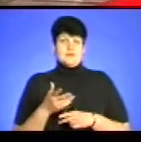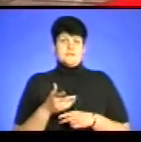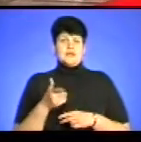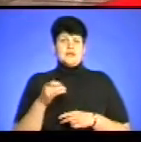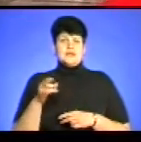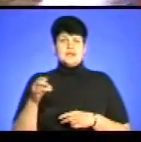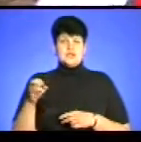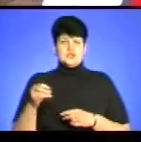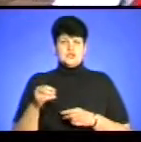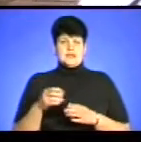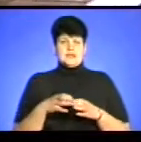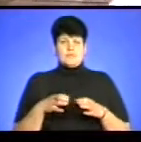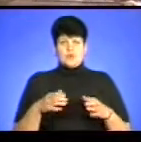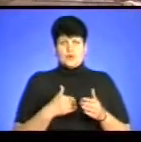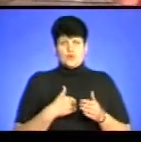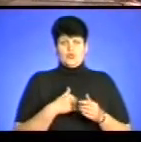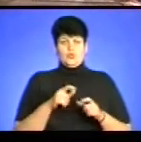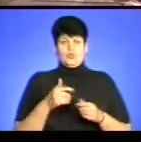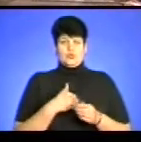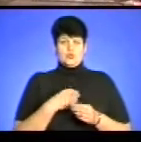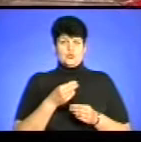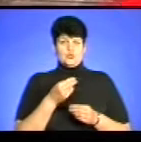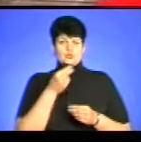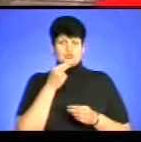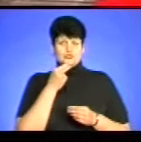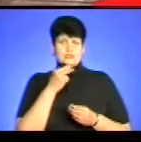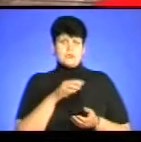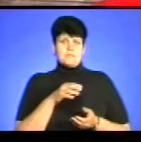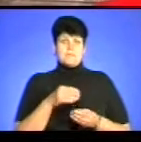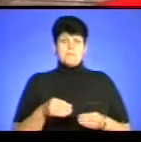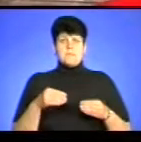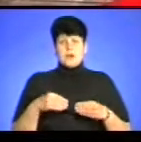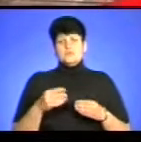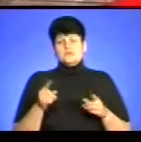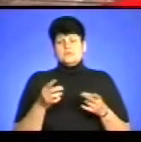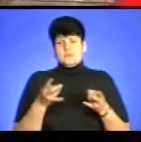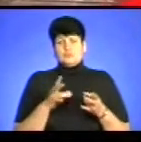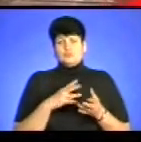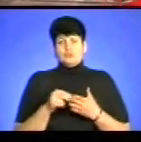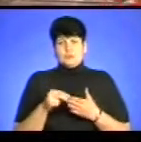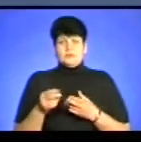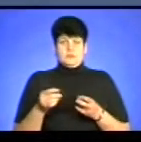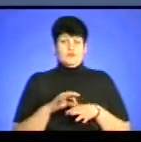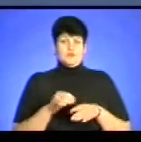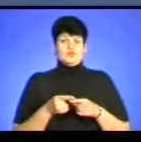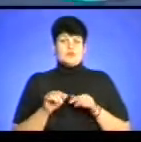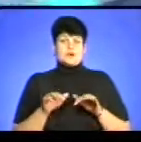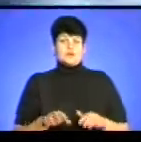набори хочуть, також і продукти люди хочуть, памперси. Щоб це все було за щось купити, ми проводимо таку акцію.